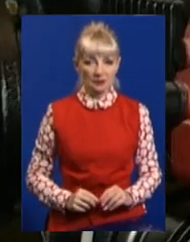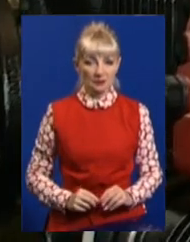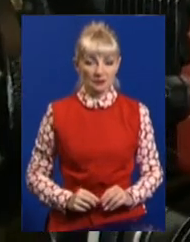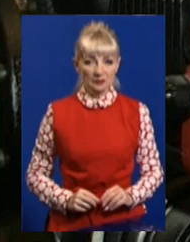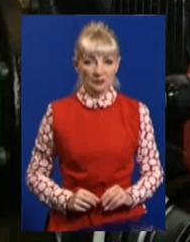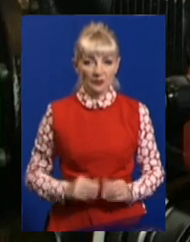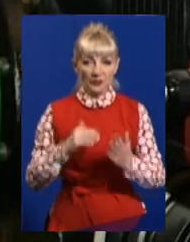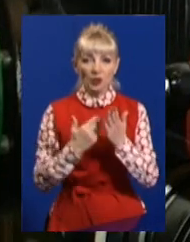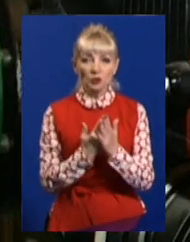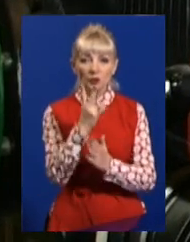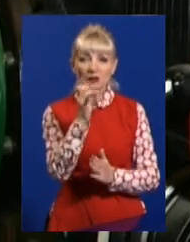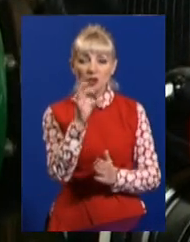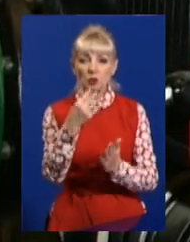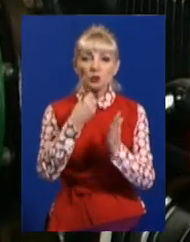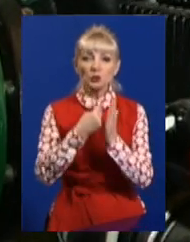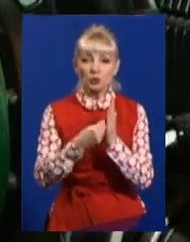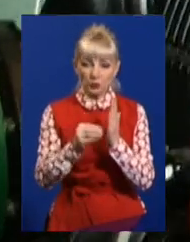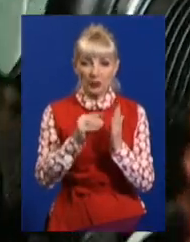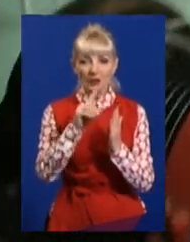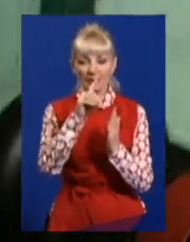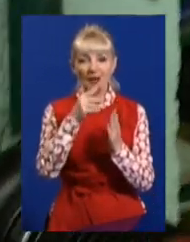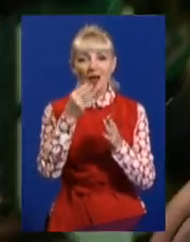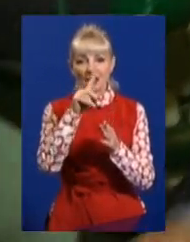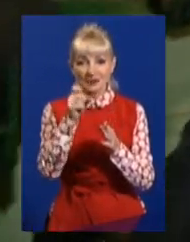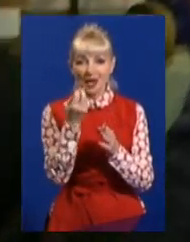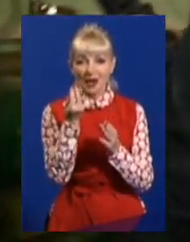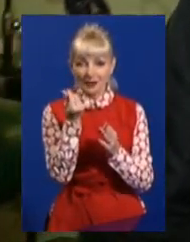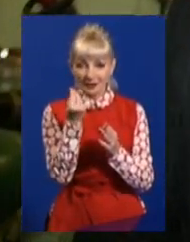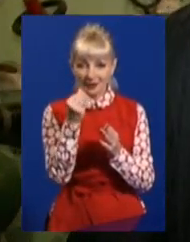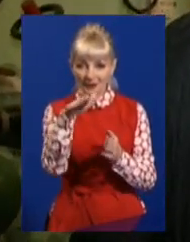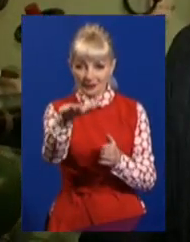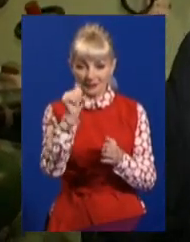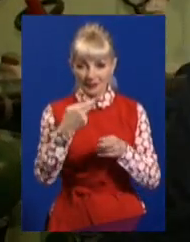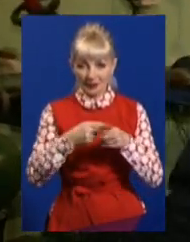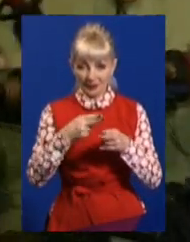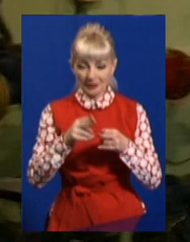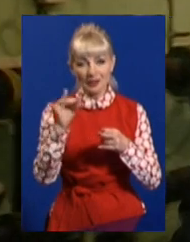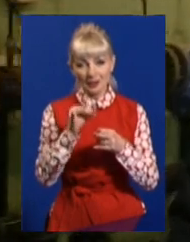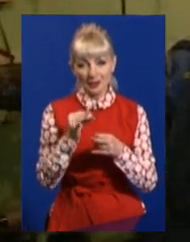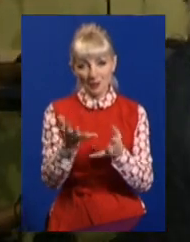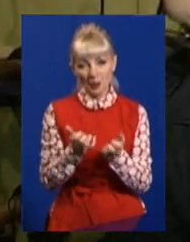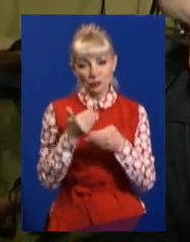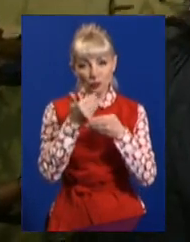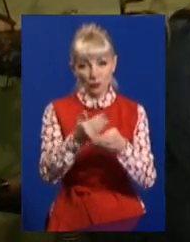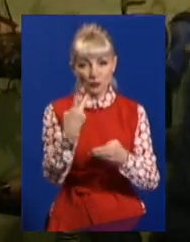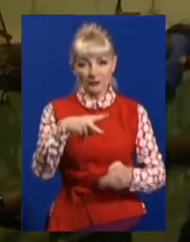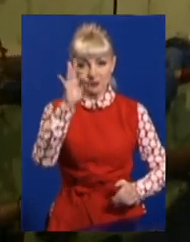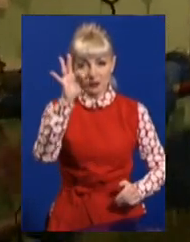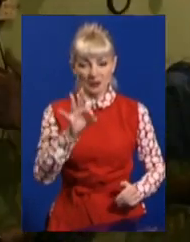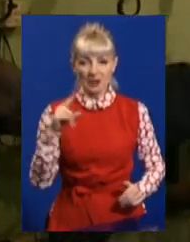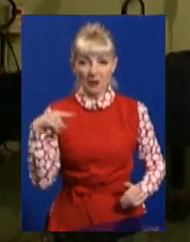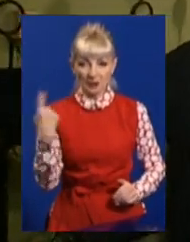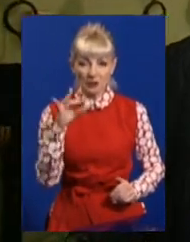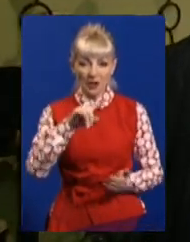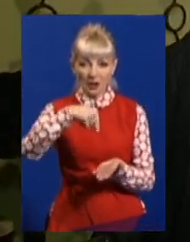Нові насоси купили коштом теплого кредиту, каже голова правління. За це отримали компенсацію. По 20% з обласного та